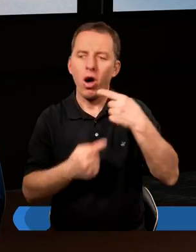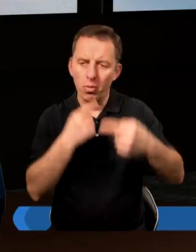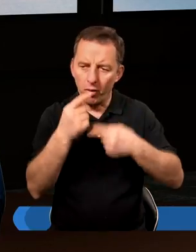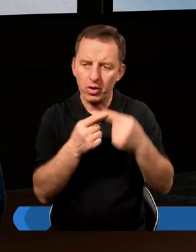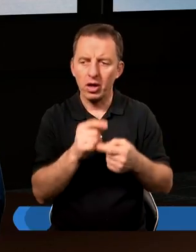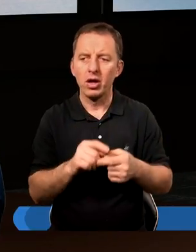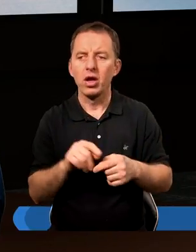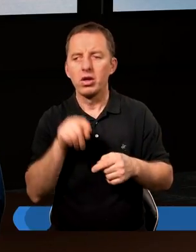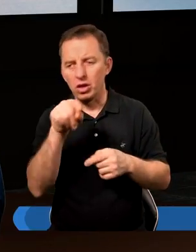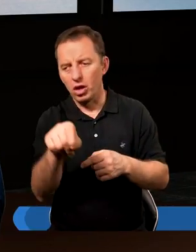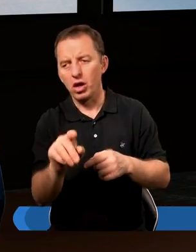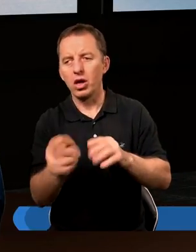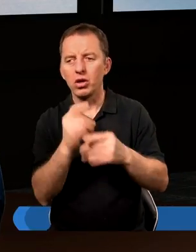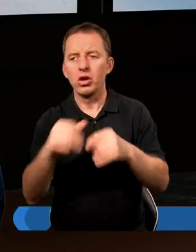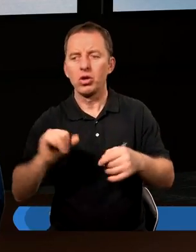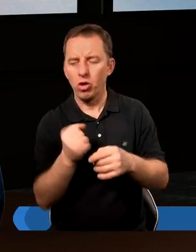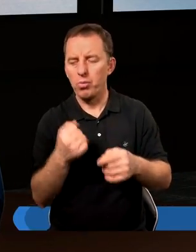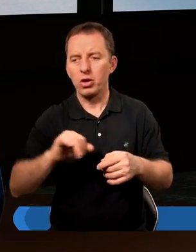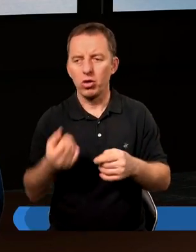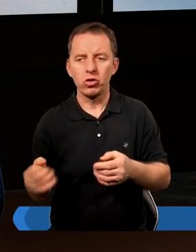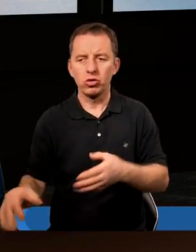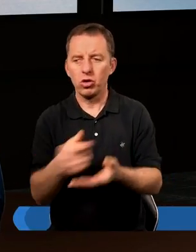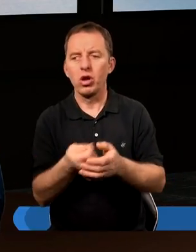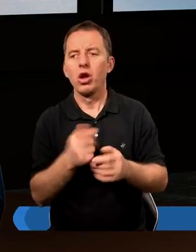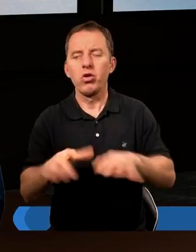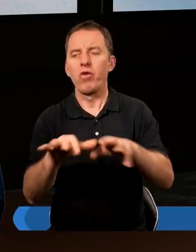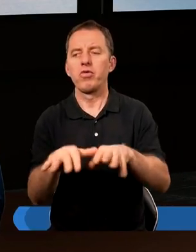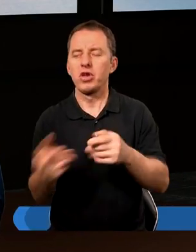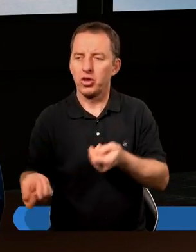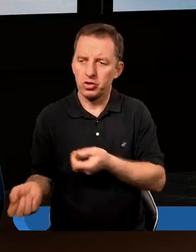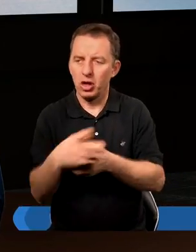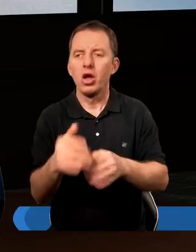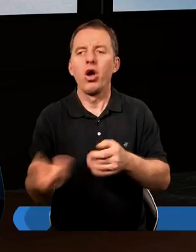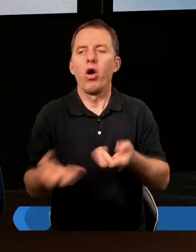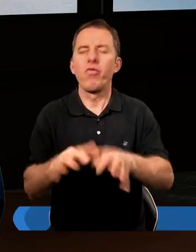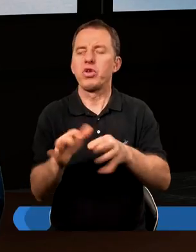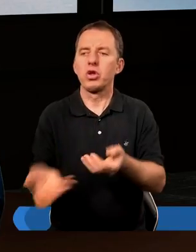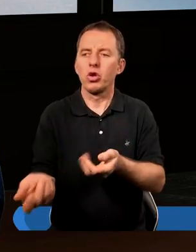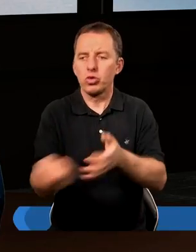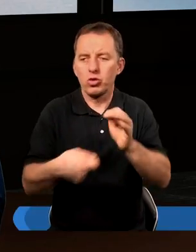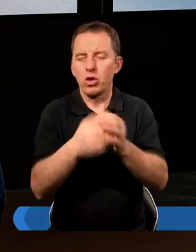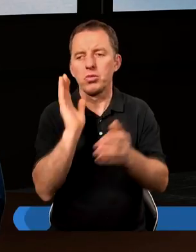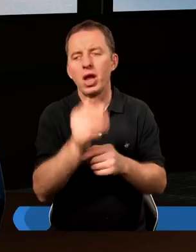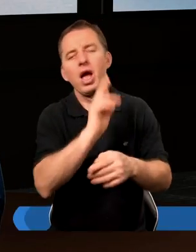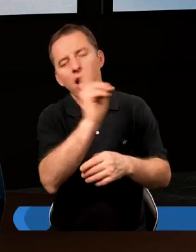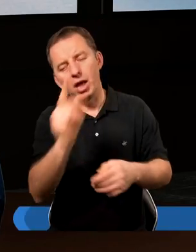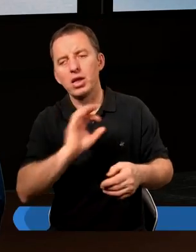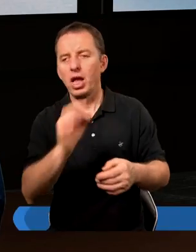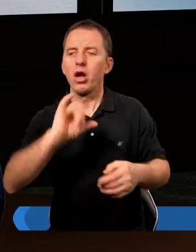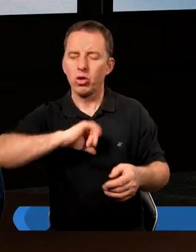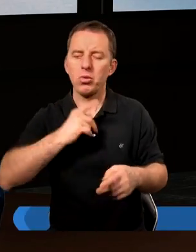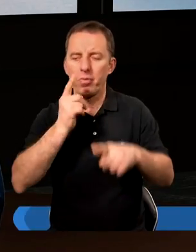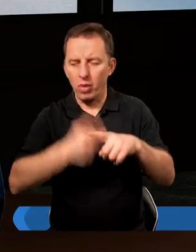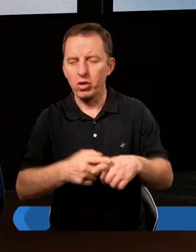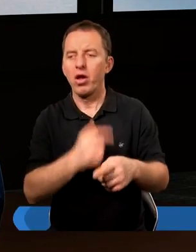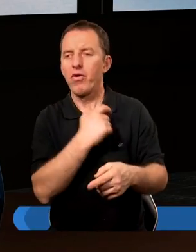Opowiadam, kto sieje skąpo, skąpo też rządź będzie, a kto sieje obficie, obficie też rządź będzie. Każdy, tak jak